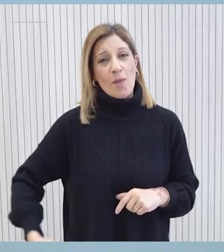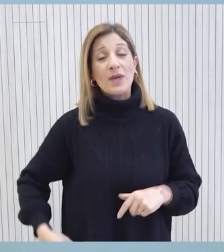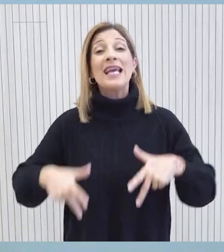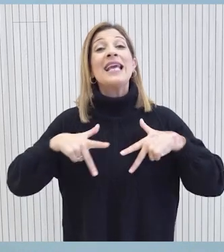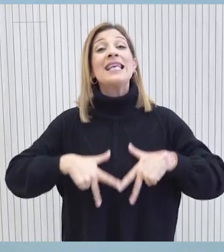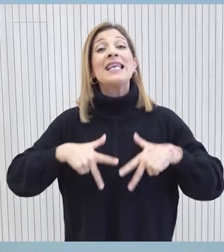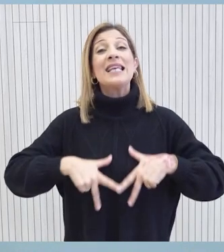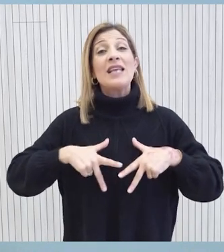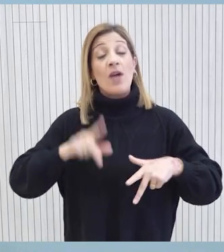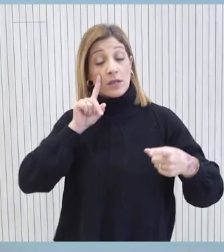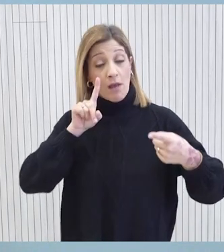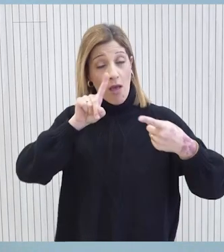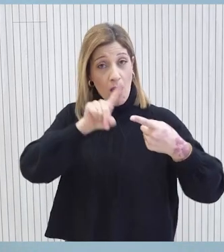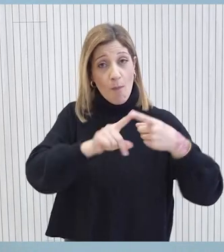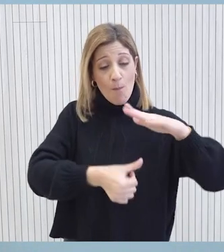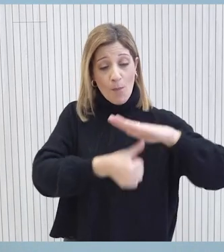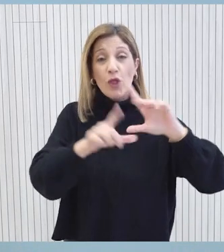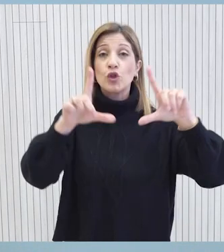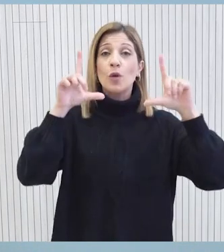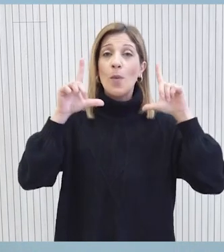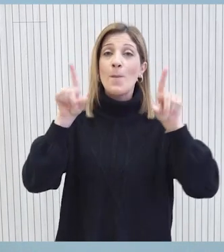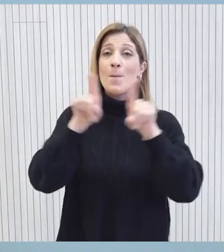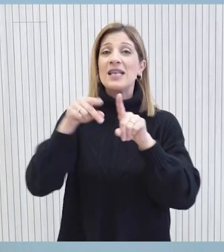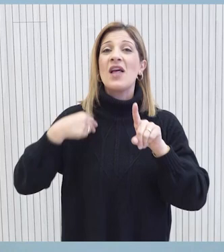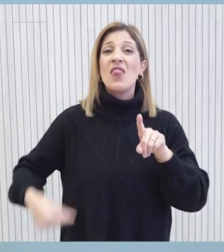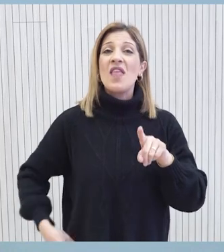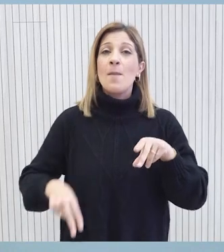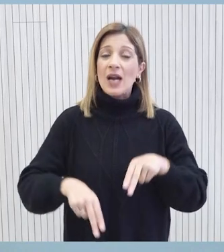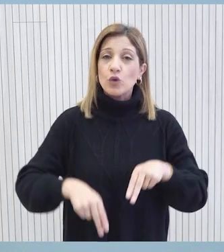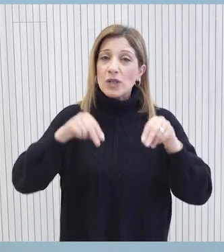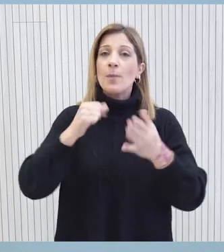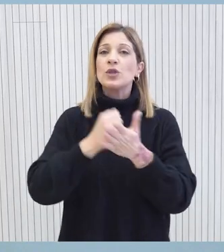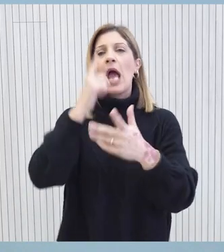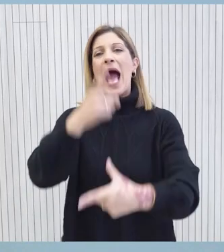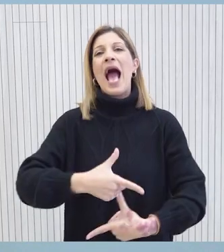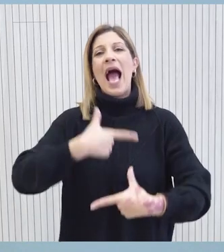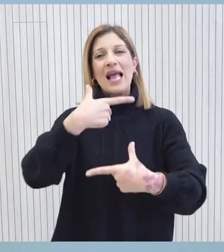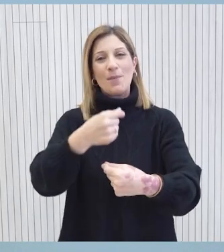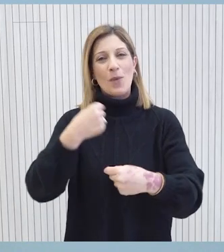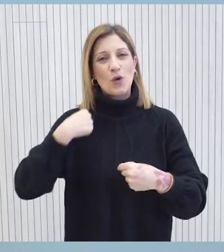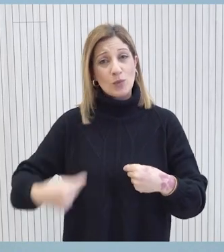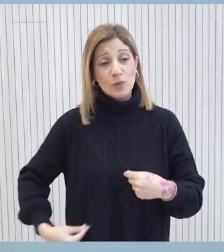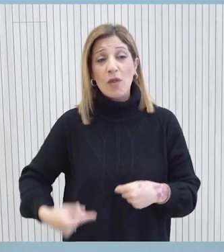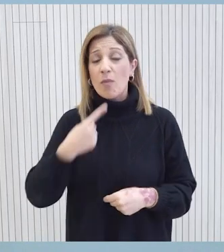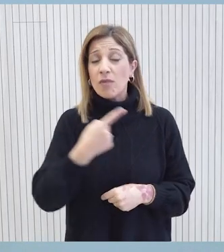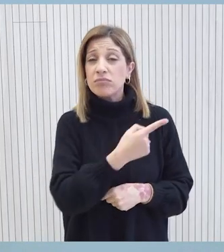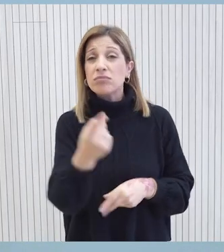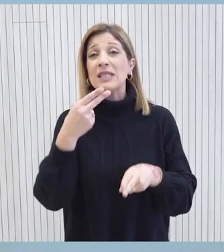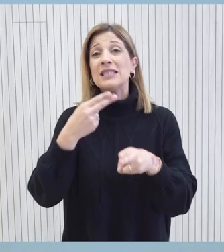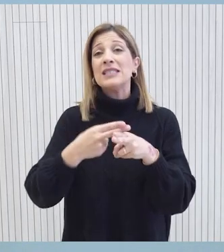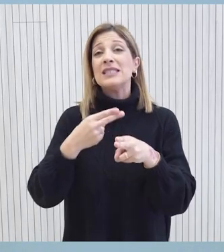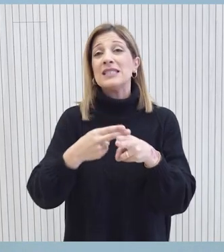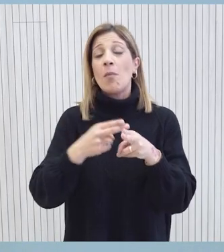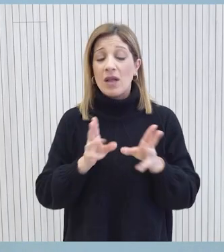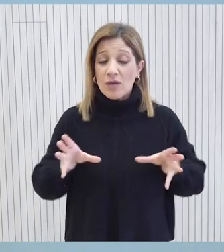Κυβέρνηση, με την ευκαιρία της συνάντησης του πρόεδρο της Δημοκρατίας με τον Δήμαρχο Αμοχώστου και την αντιπροσωπία του Δήμου, θέλει να επενθυμίσει τη σημασία που έχει η